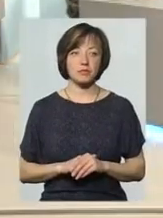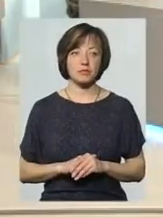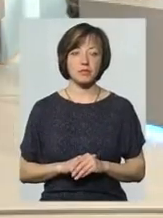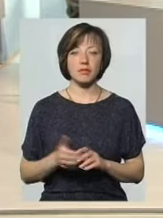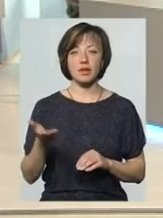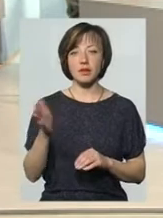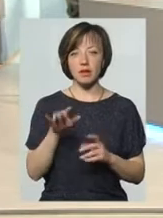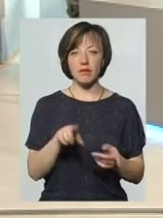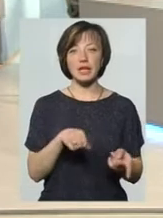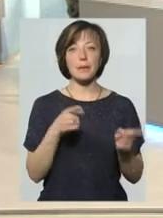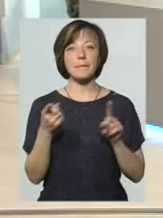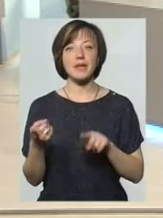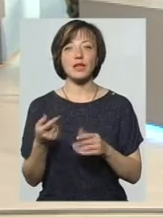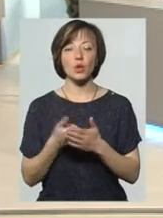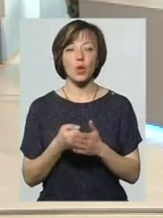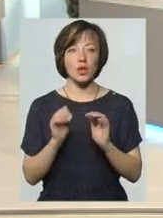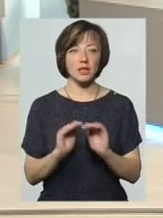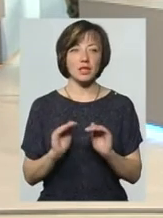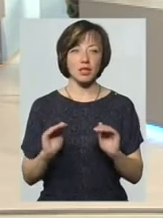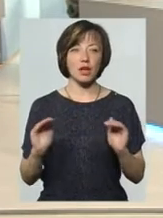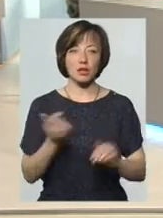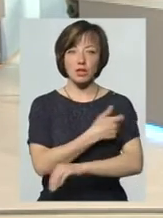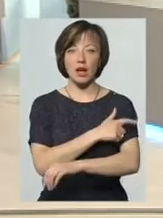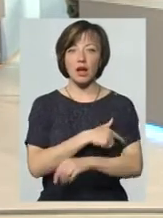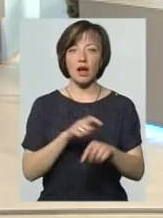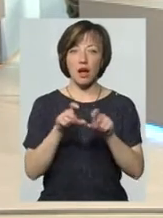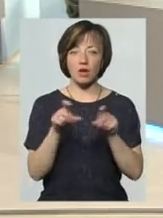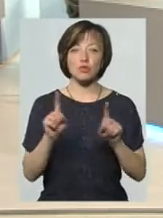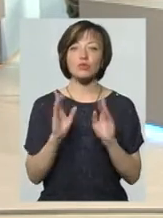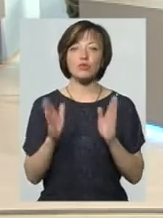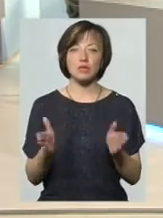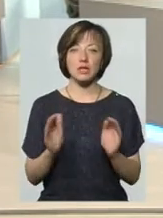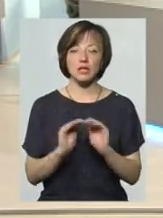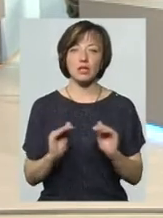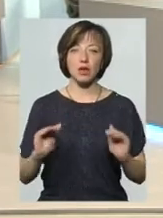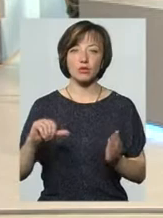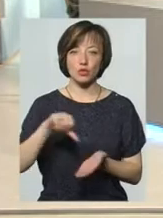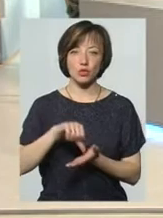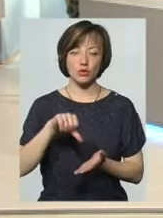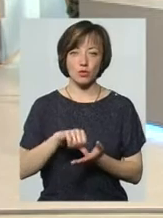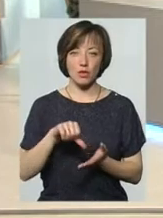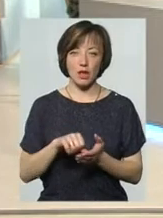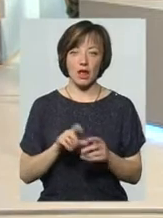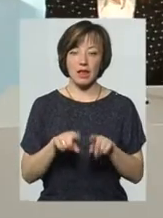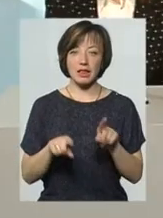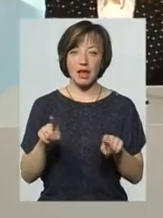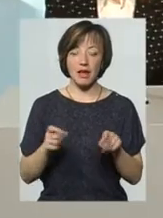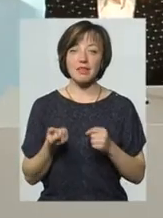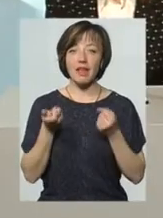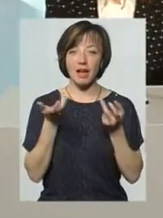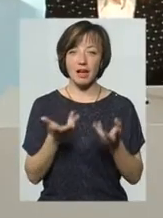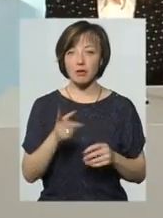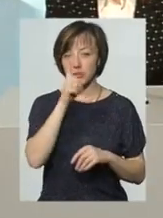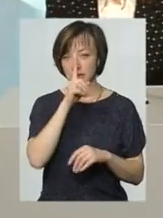прийдемо все ж таки дитячої лікарні поліклініки, що буде з дитячими терапевтами. Тому що декілька місців назад, коли